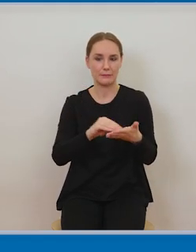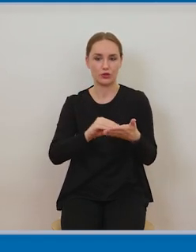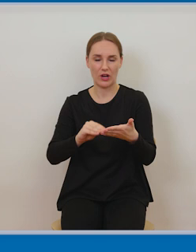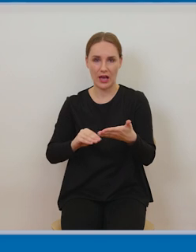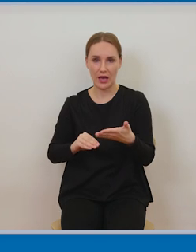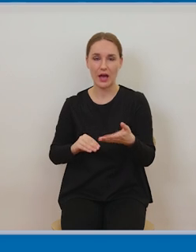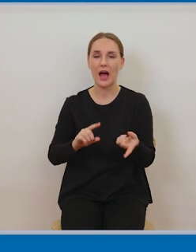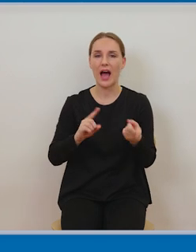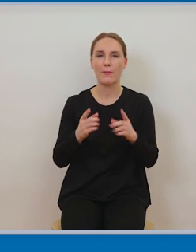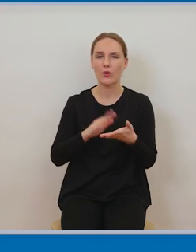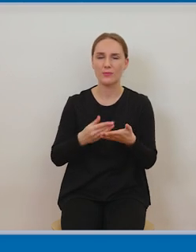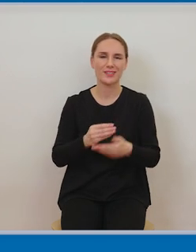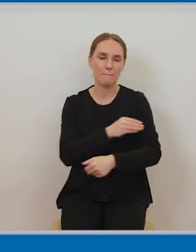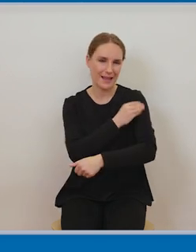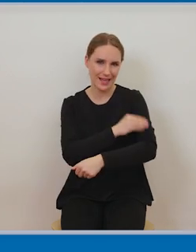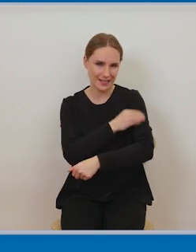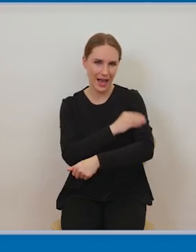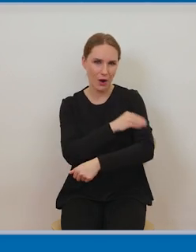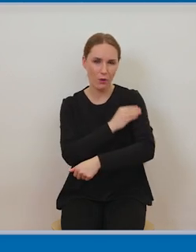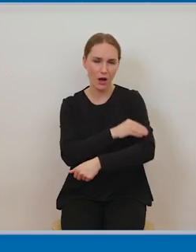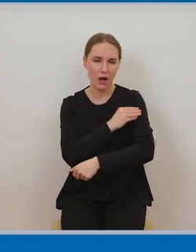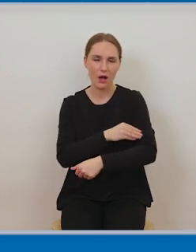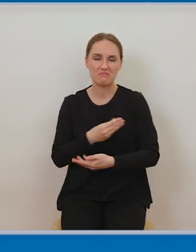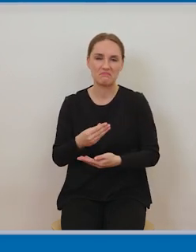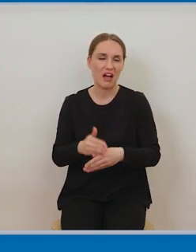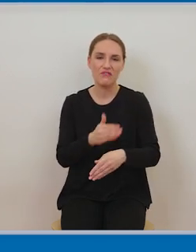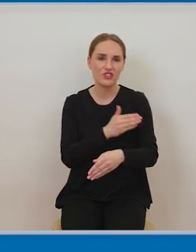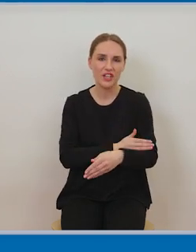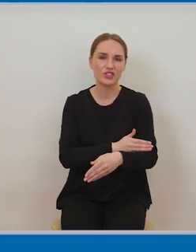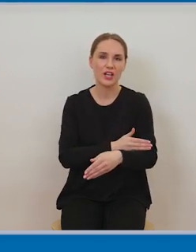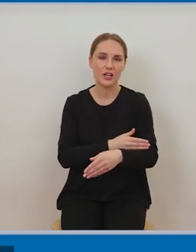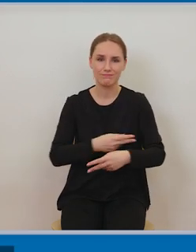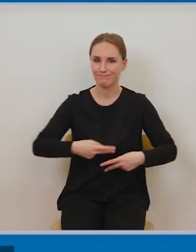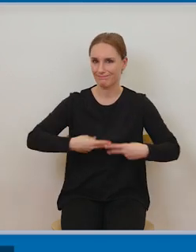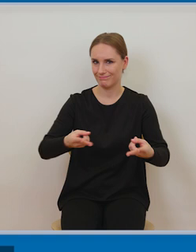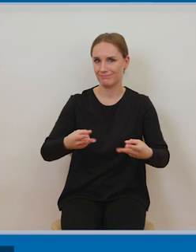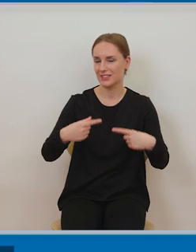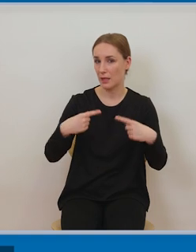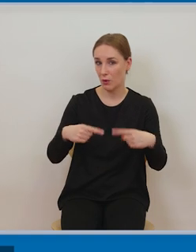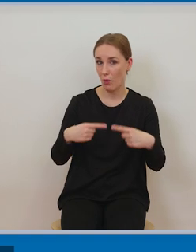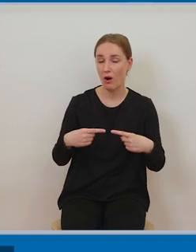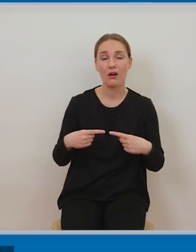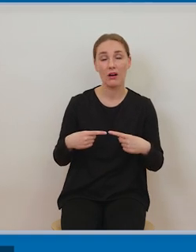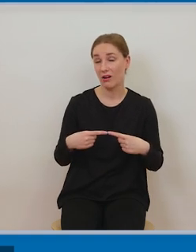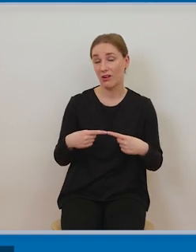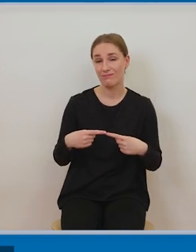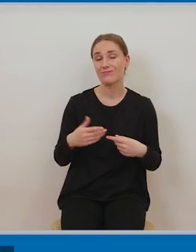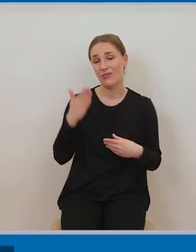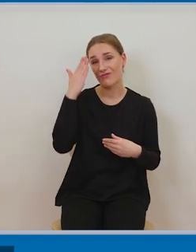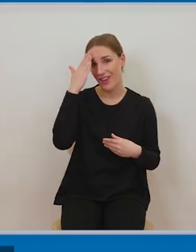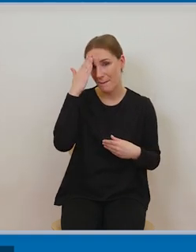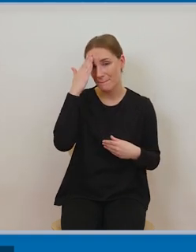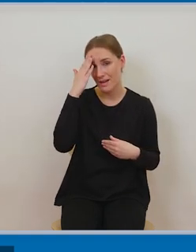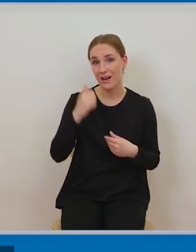ramach dozwolonego użytku. I druga taka ogólna formuła to jest oczywiście formuła respektowania